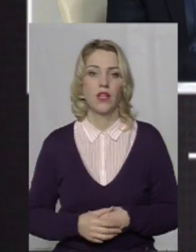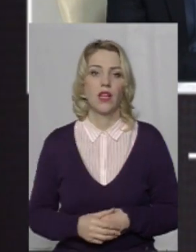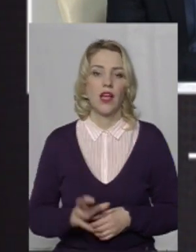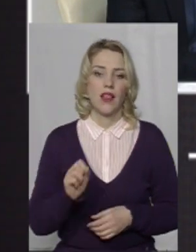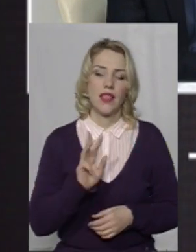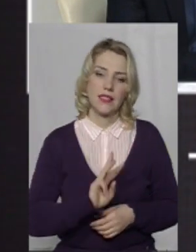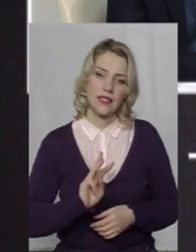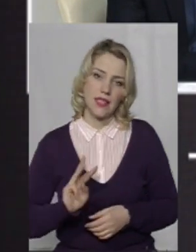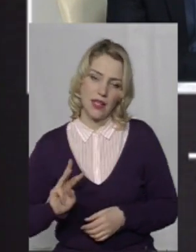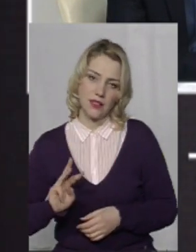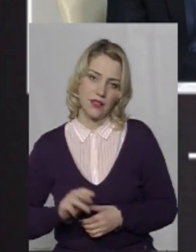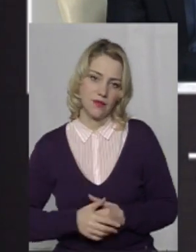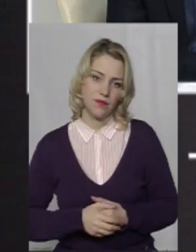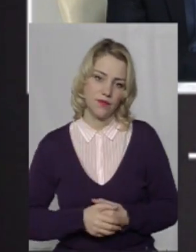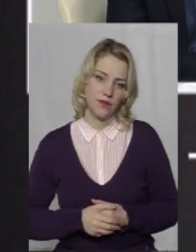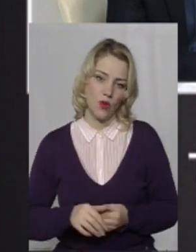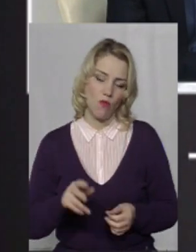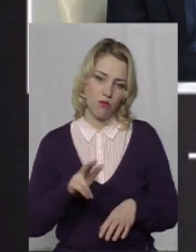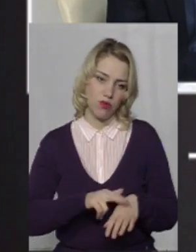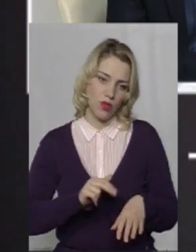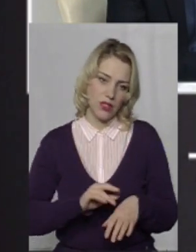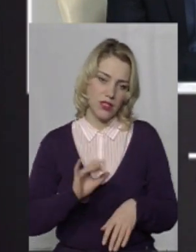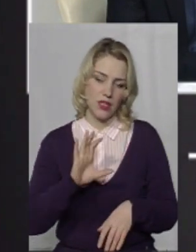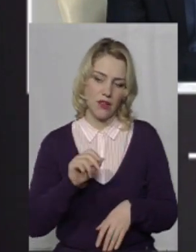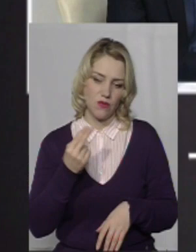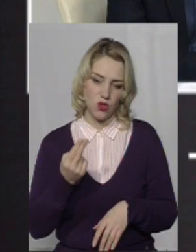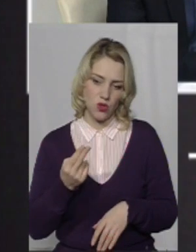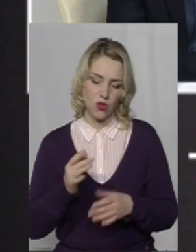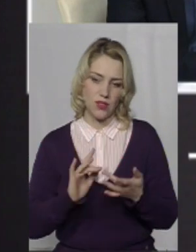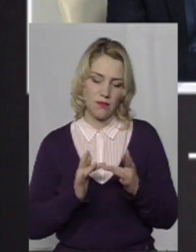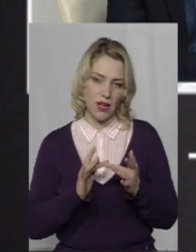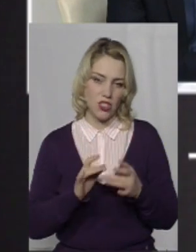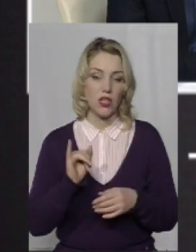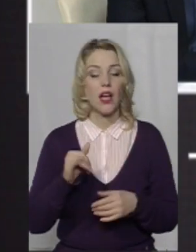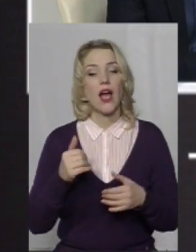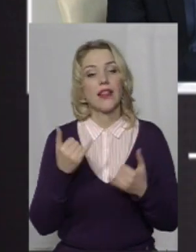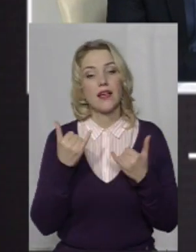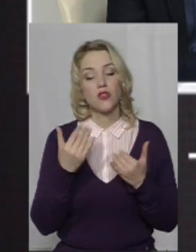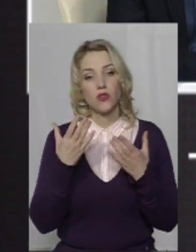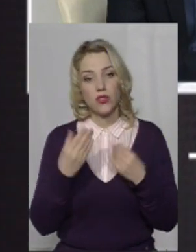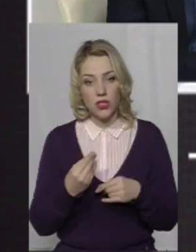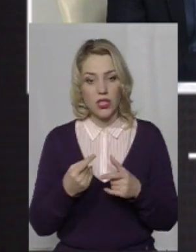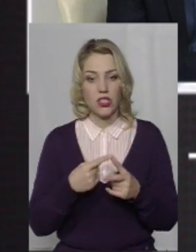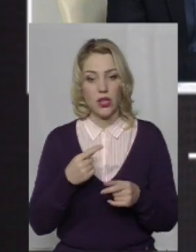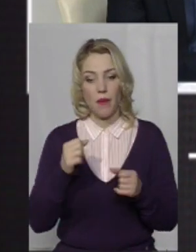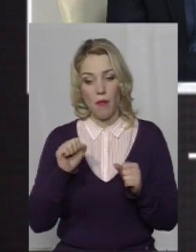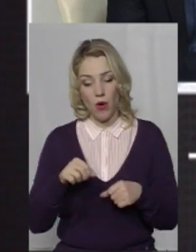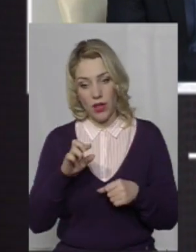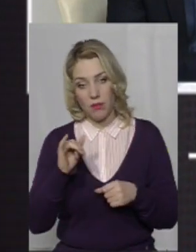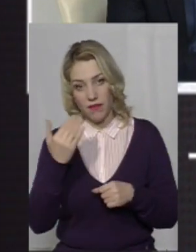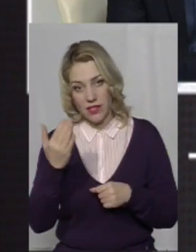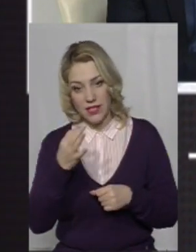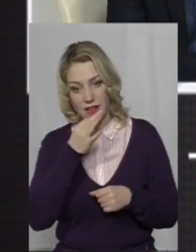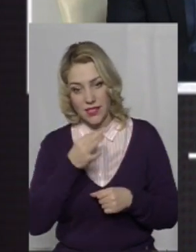сайті поліції, так і в соцмережах. На сьогоднішній день, чи могли б ви сказати,